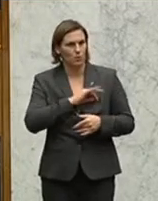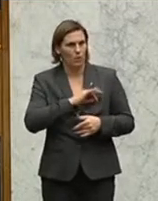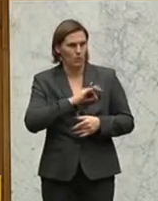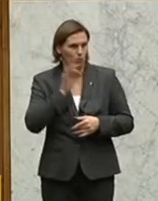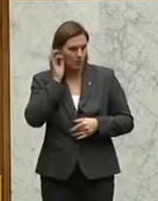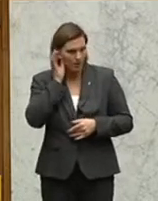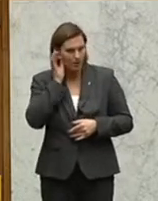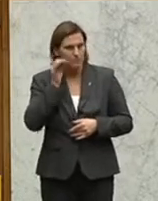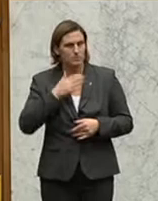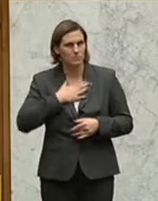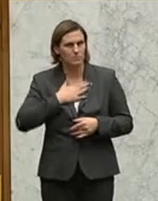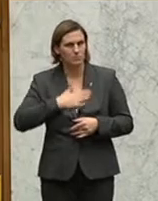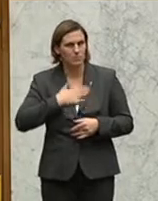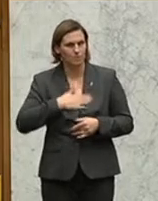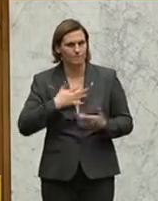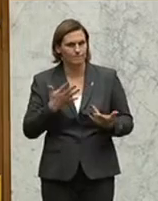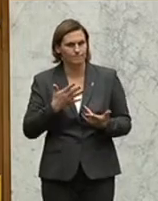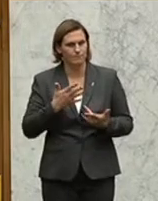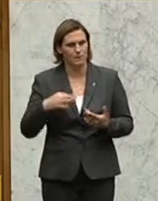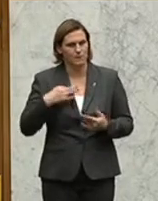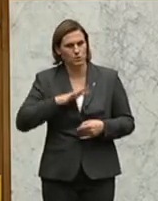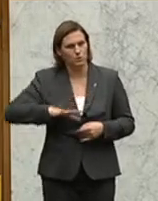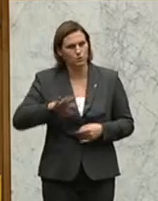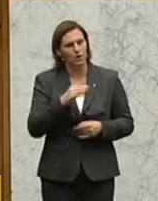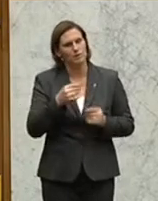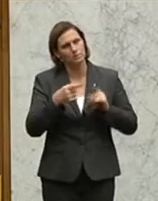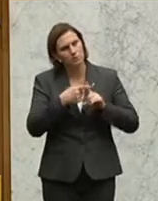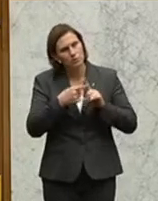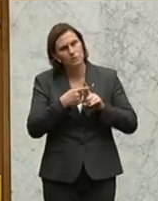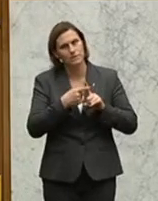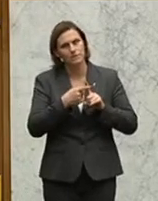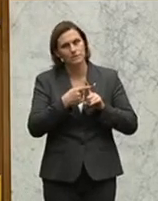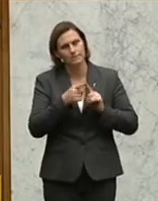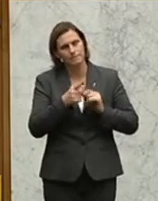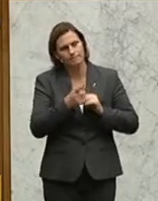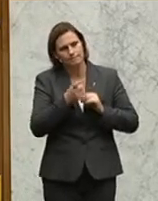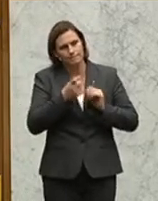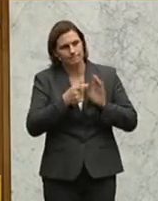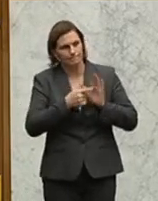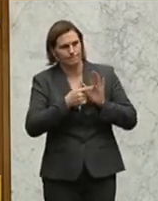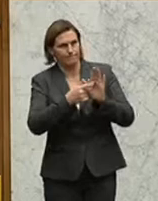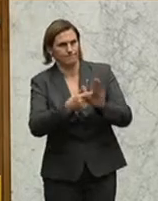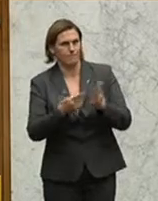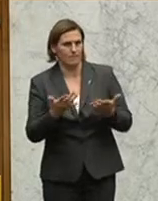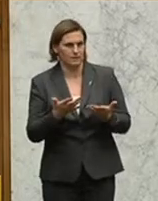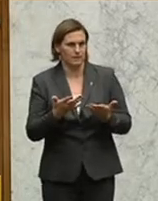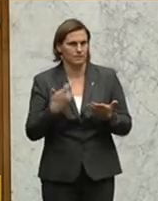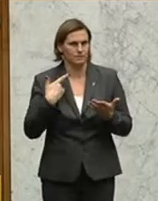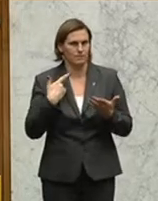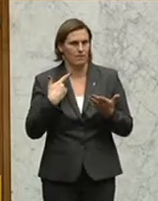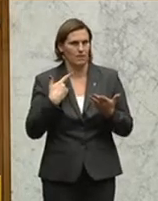möchte aus dem Gesundheitsressort auch etwas Positives hervorheben, nämlich, dass sich die